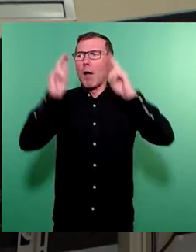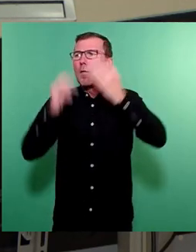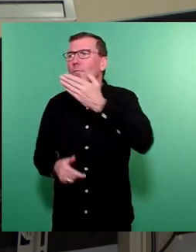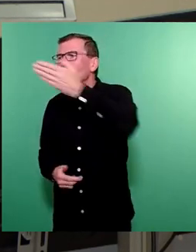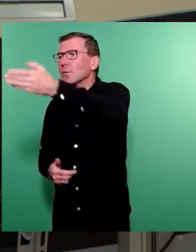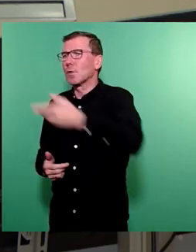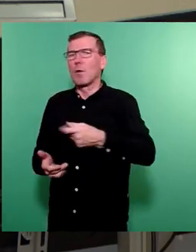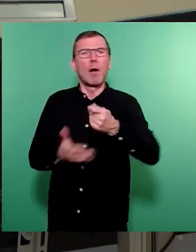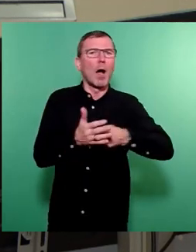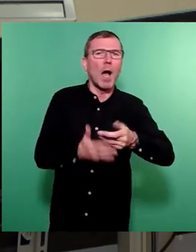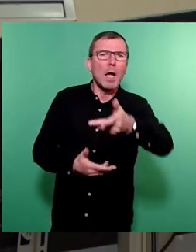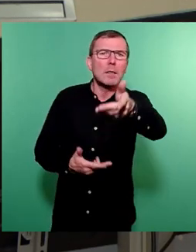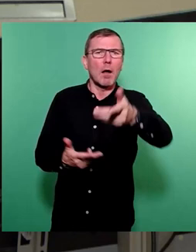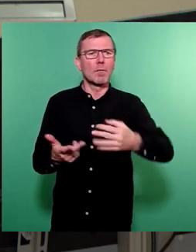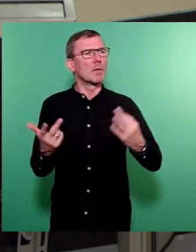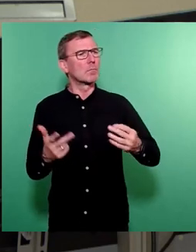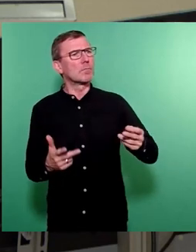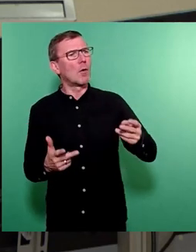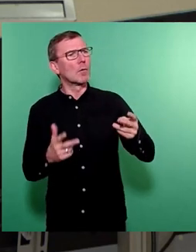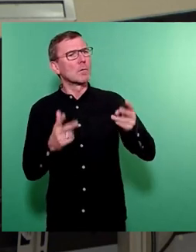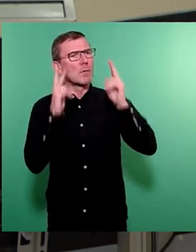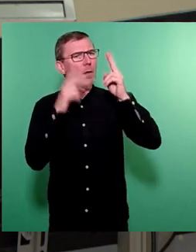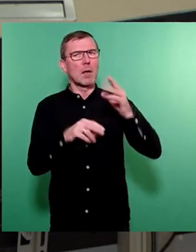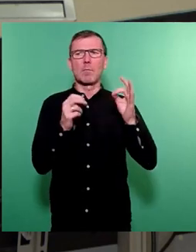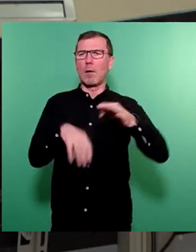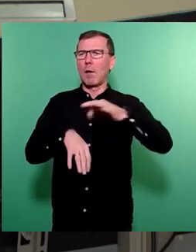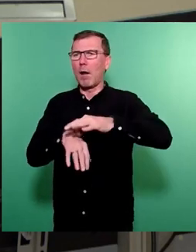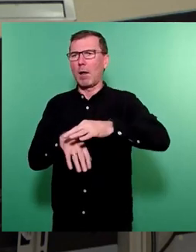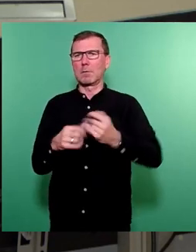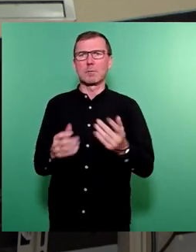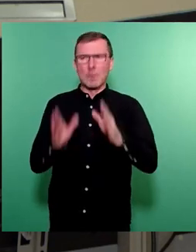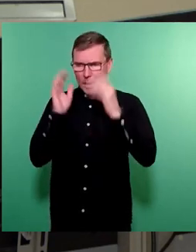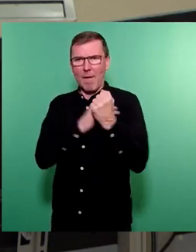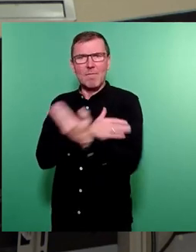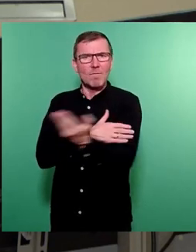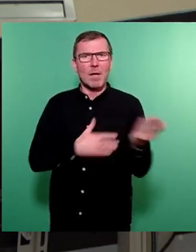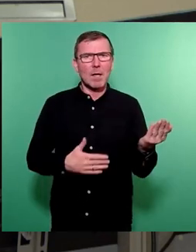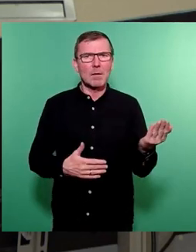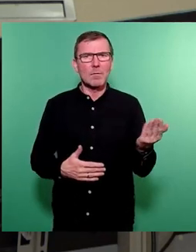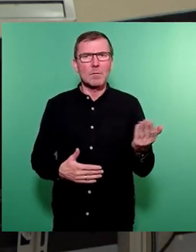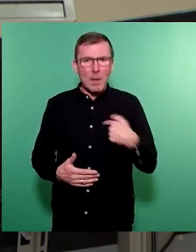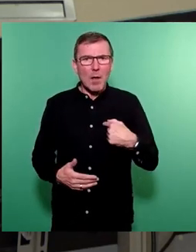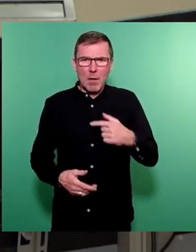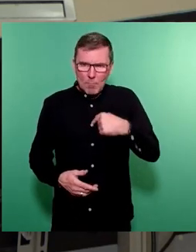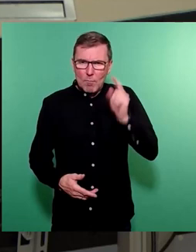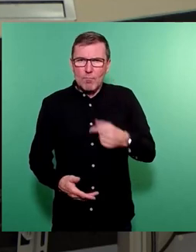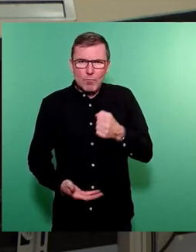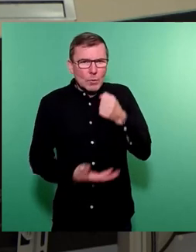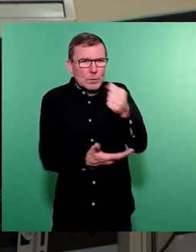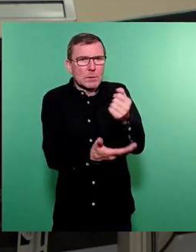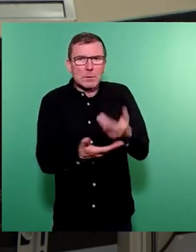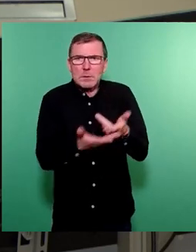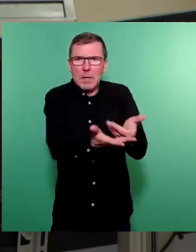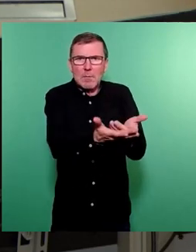die wollen was einkaufen. Die brauchen Lehrer, die brauchen Ärzte und alles. Das sind Fachkräfte, die wir zur Verfügung stellen müssen, damit die Wirtschaft, damit das